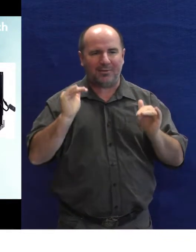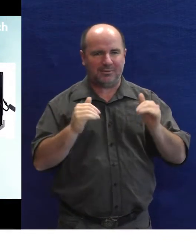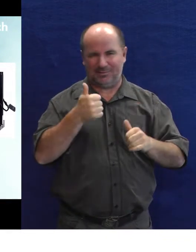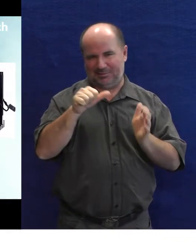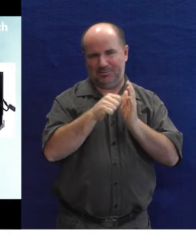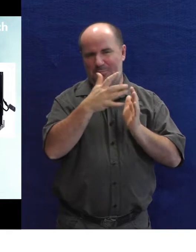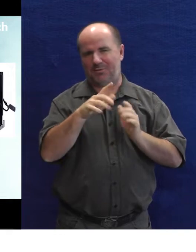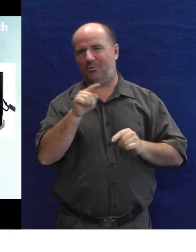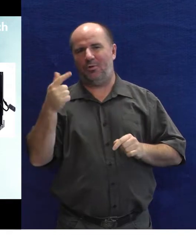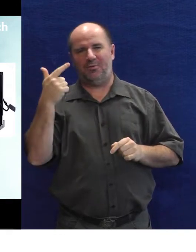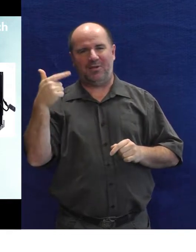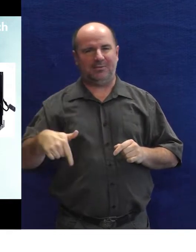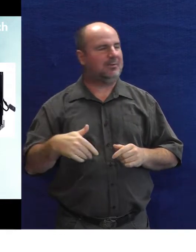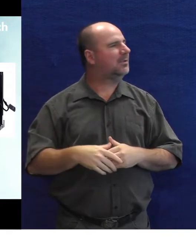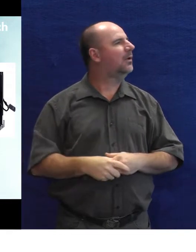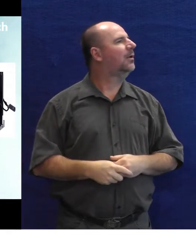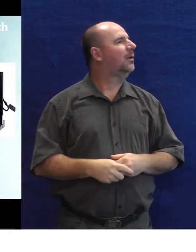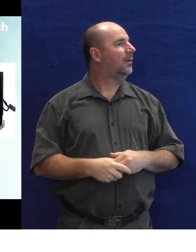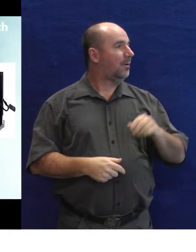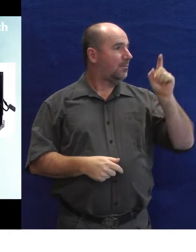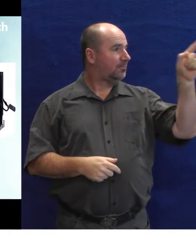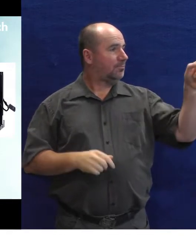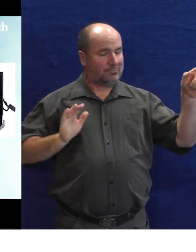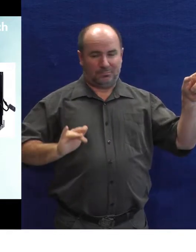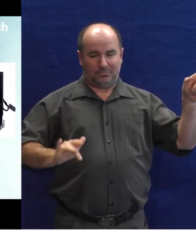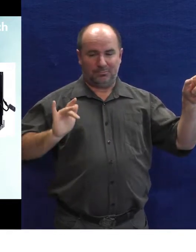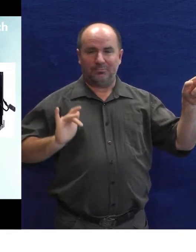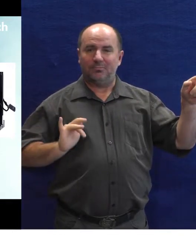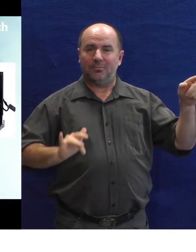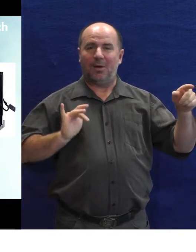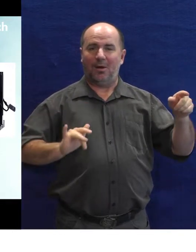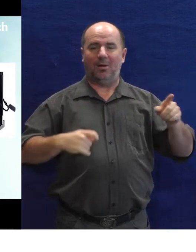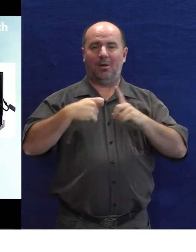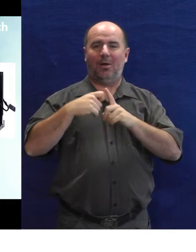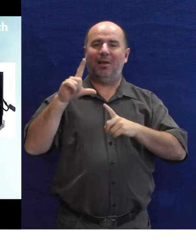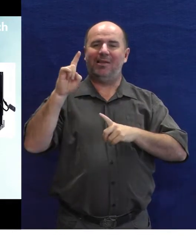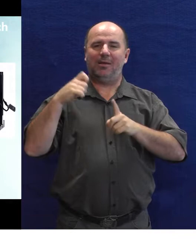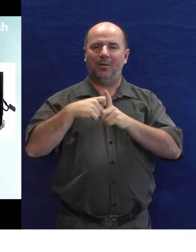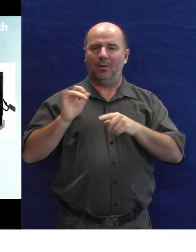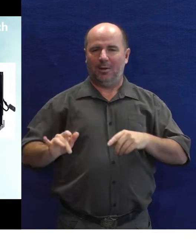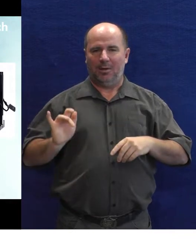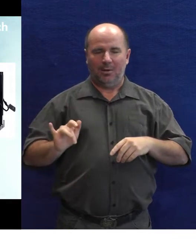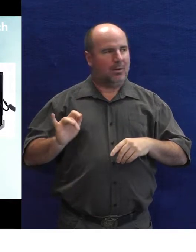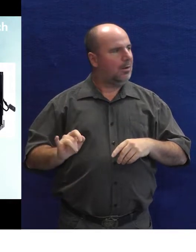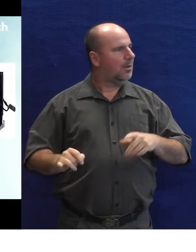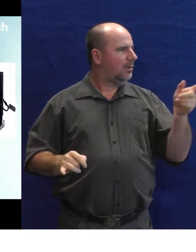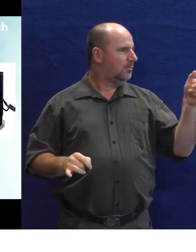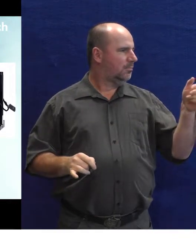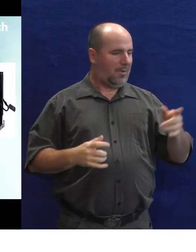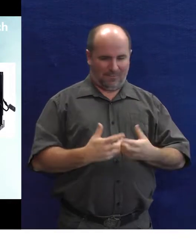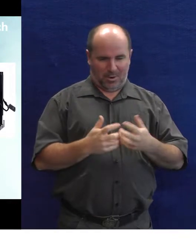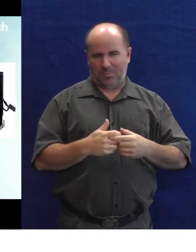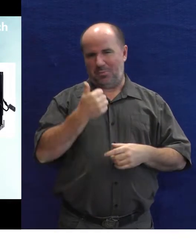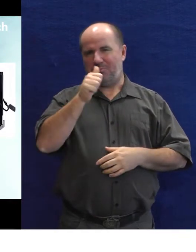Spínáč nejlevnější je za tisicovku, komerční. Tady tenhle lze vyrobit zase své pomocí v